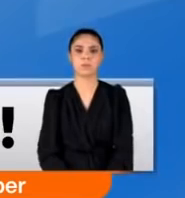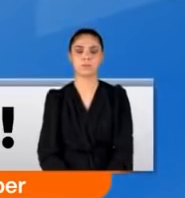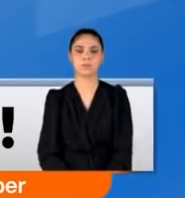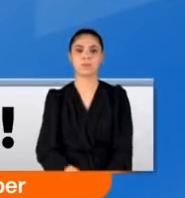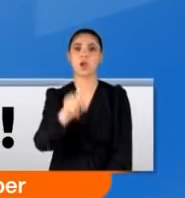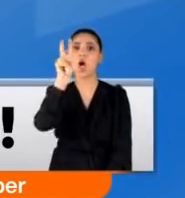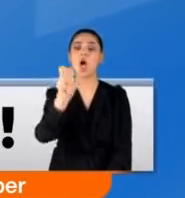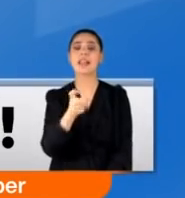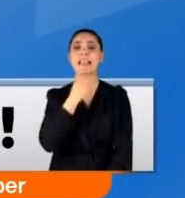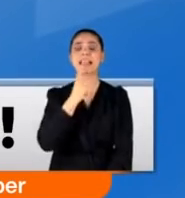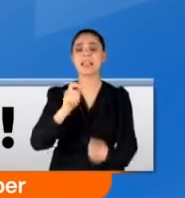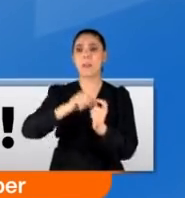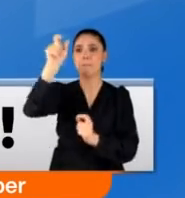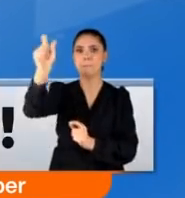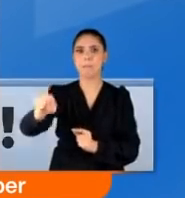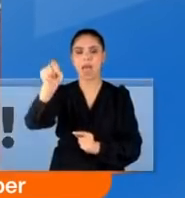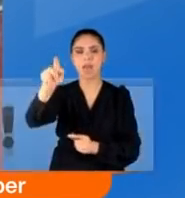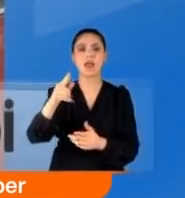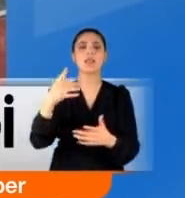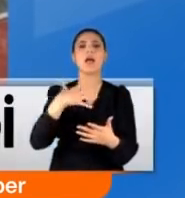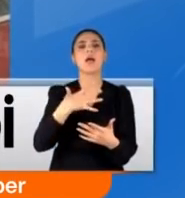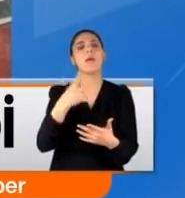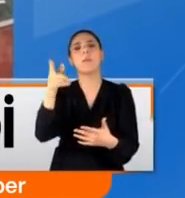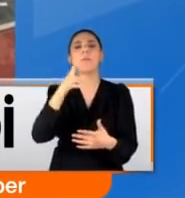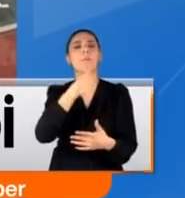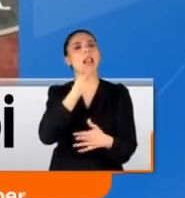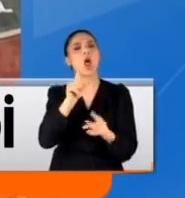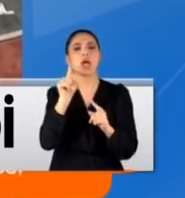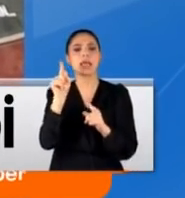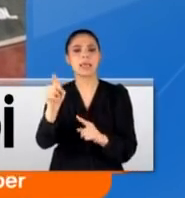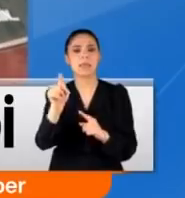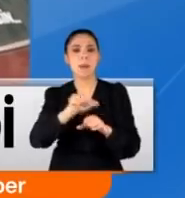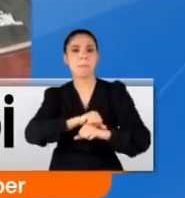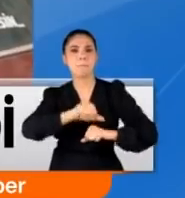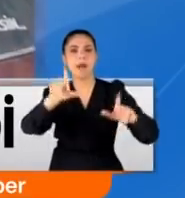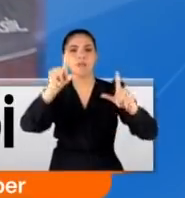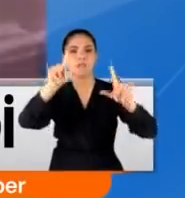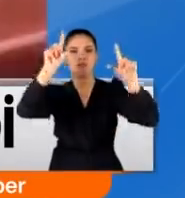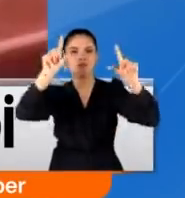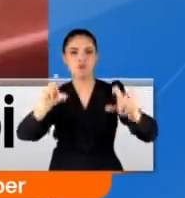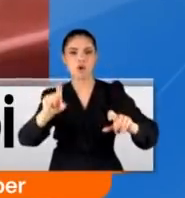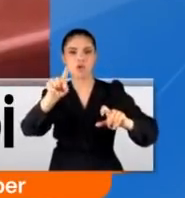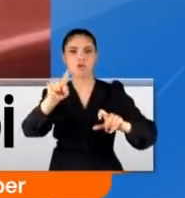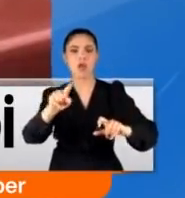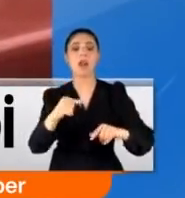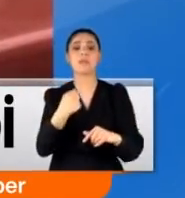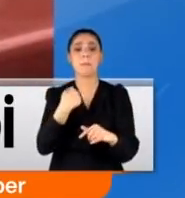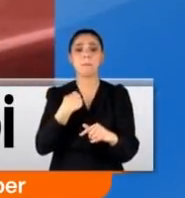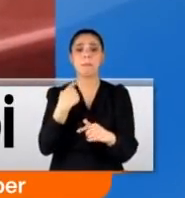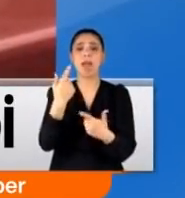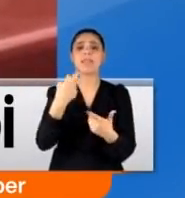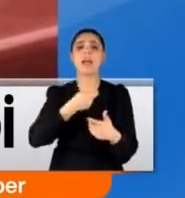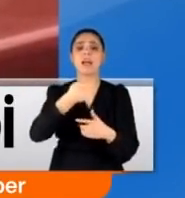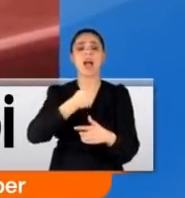18 yaşındaki Berat Çağlak sanki başına gelecekleri biliyormuş gibi paylaştığı bir fotoğrafta ben en azından